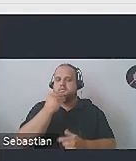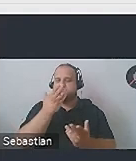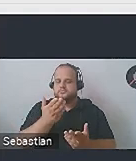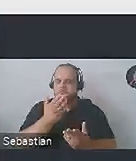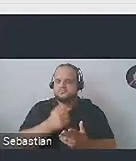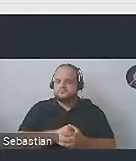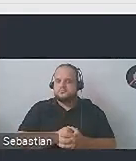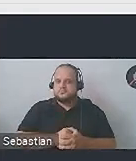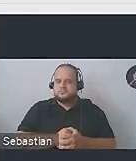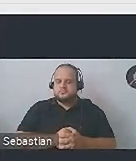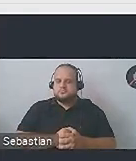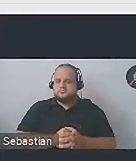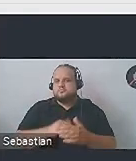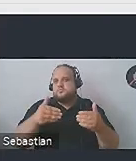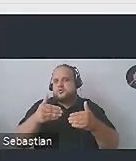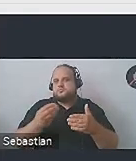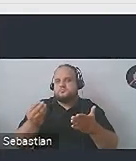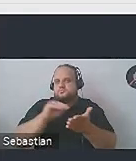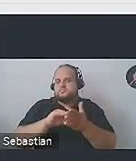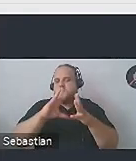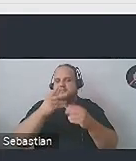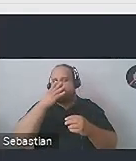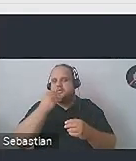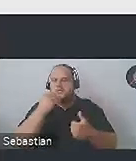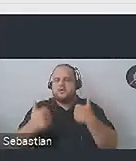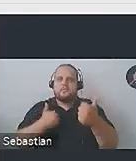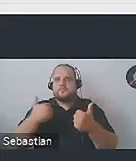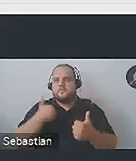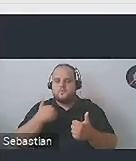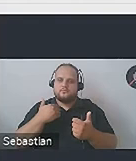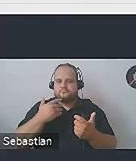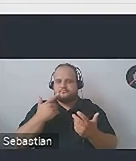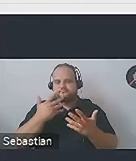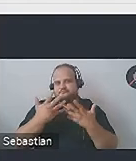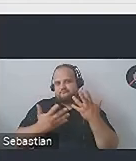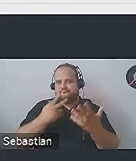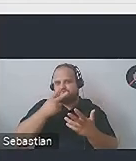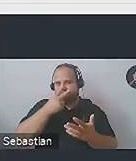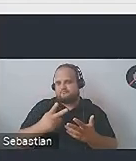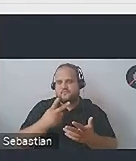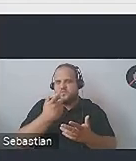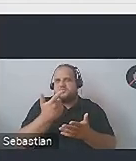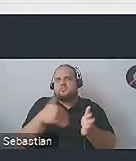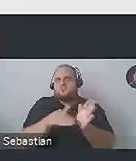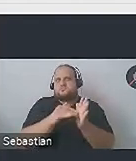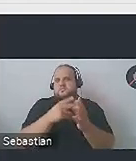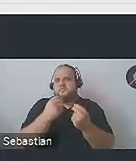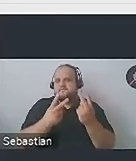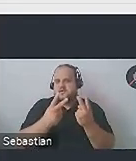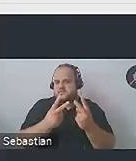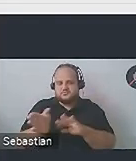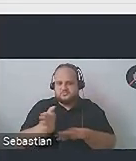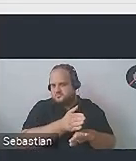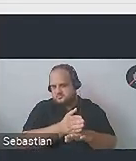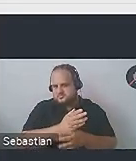bo być może po prostu dorzucamy ładne obrazki, żeby było na czym oko zawiesić, które nie są merytorycznie ważne, no to te obrazy